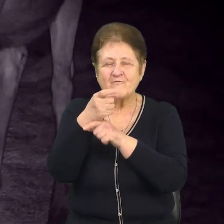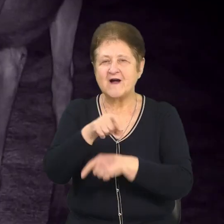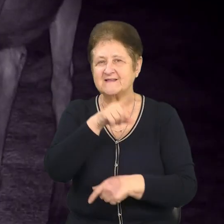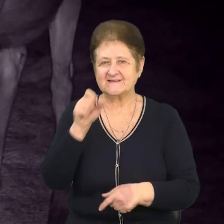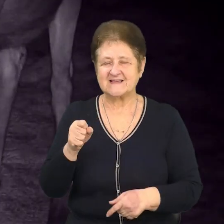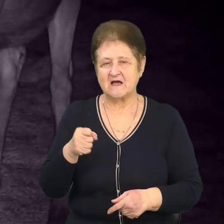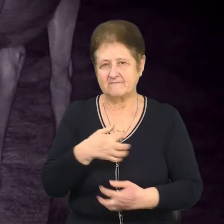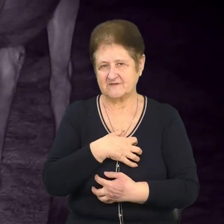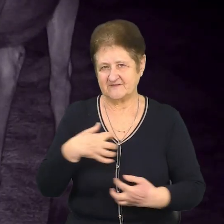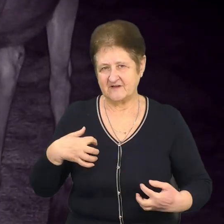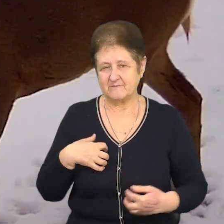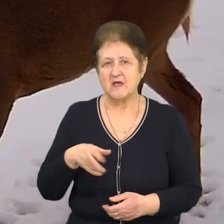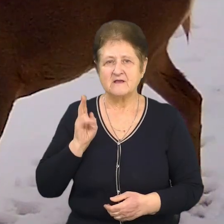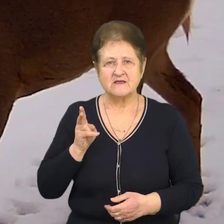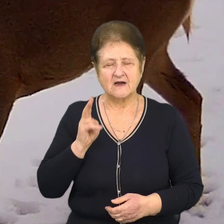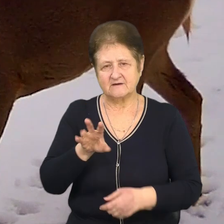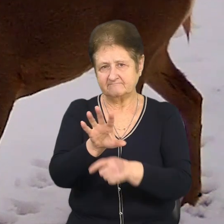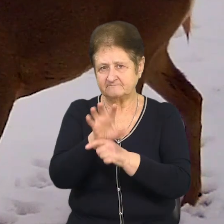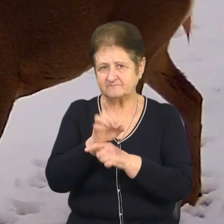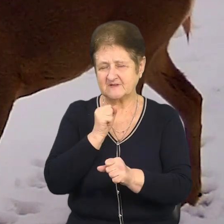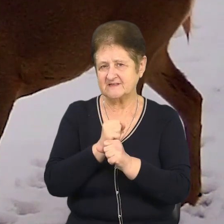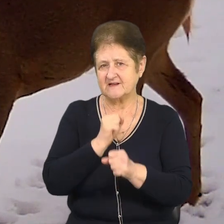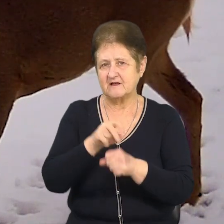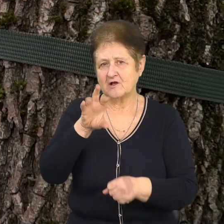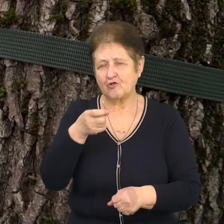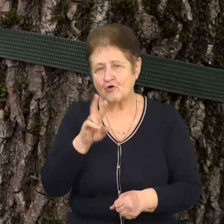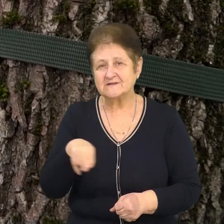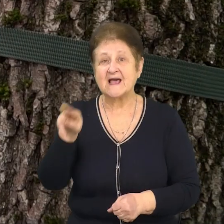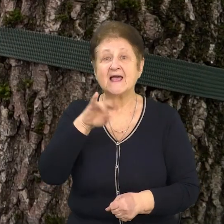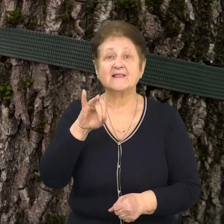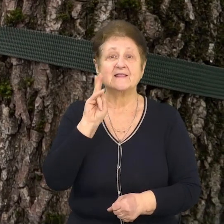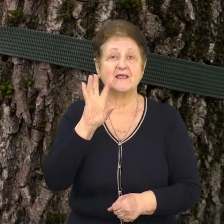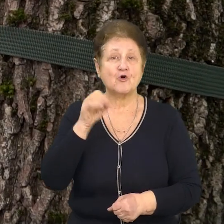зробити кадри лося, козулі і дикого кабана? І чи безпечно це?